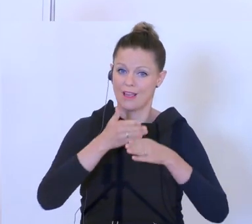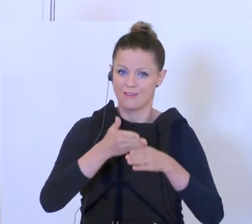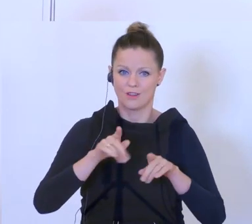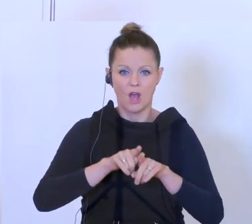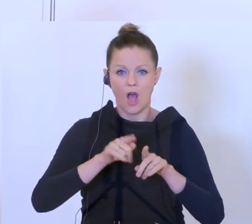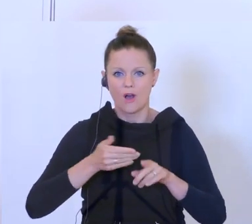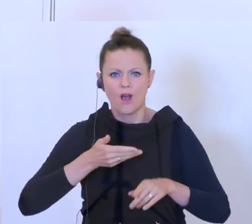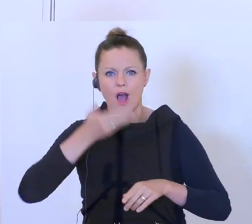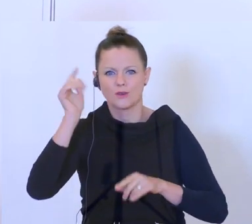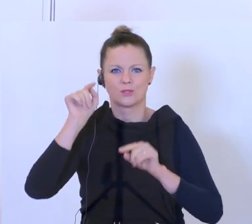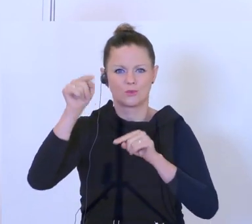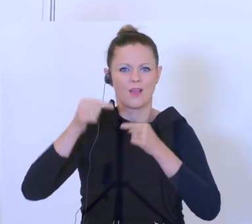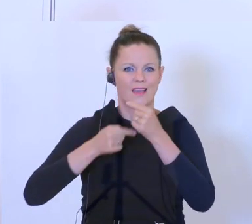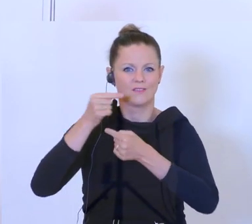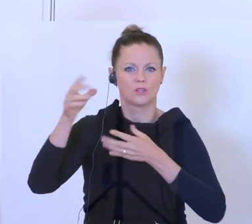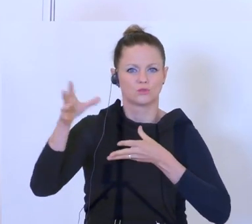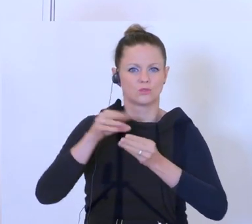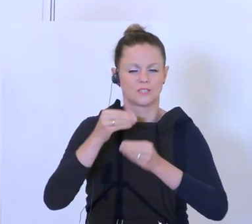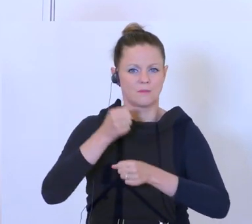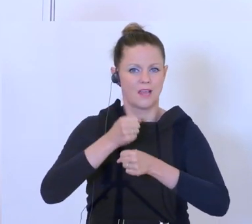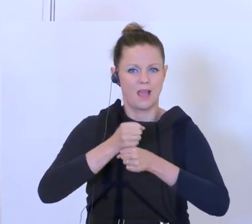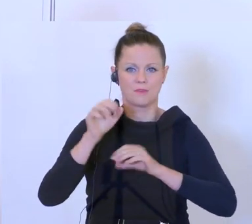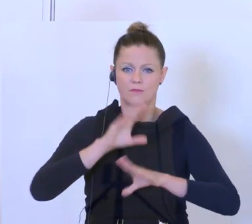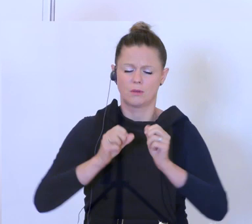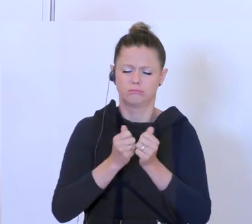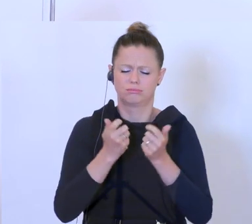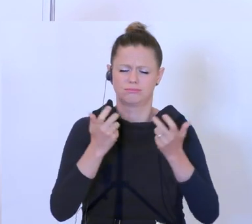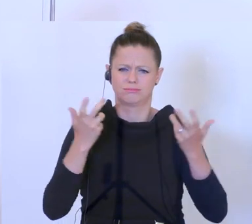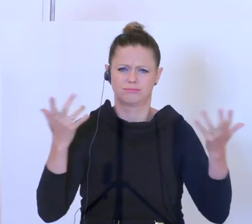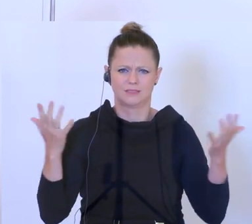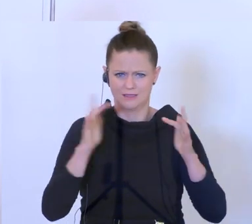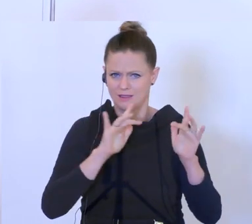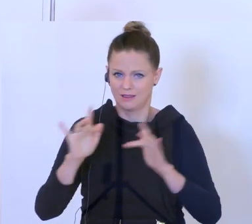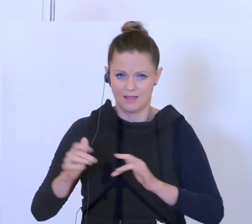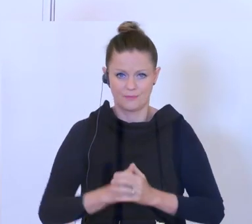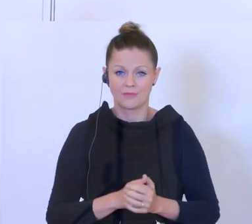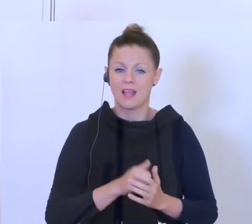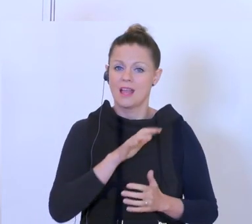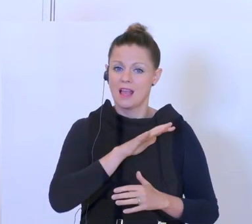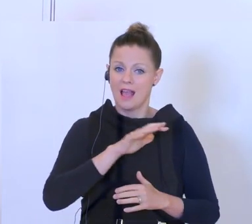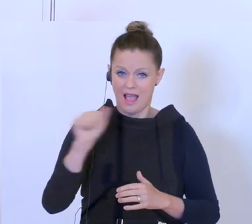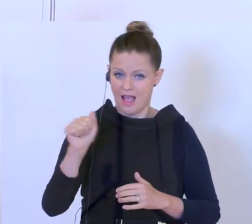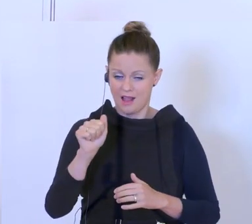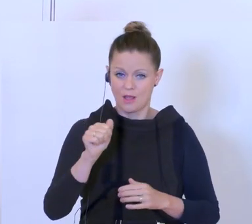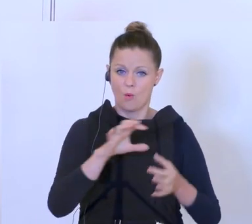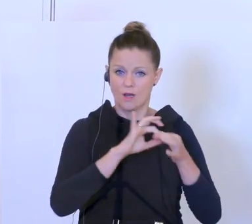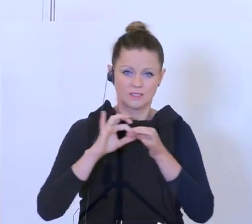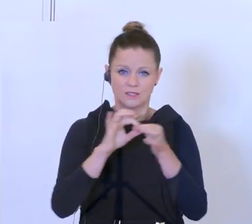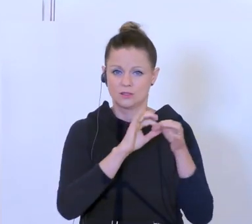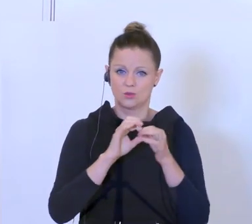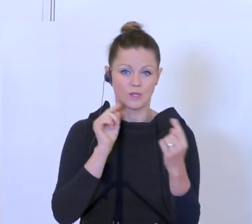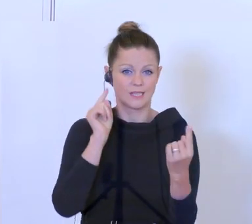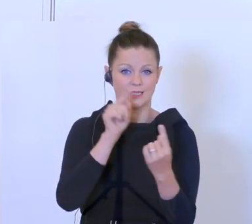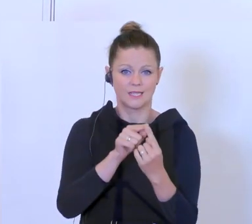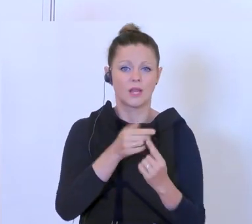Entwicklungszusammenarbeitsvereine etc. etc. Also alle, die nicht auf Gewinn gerichtet sind, sondern